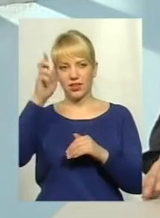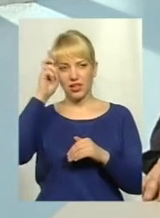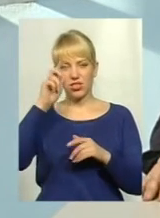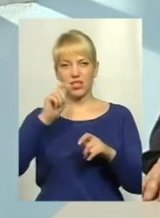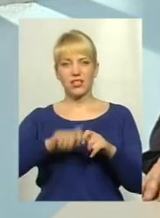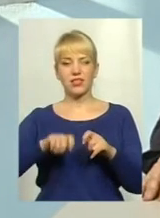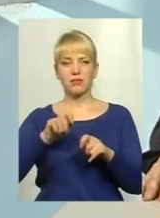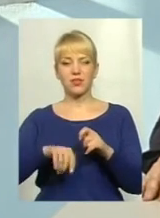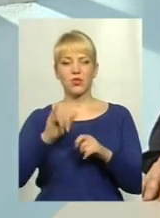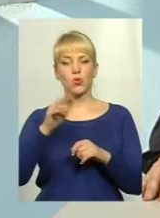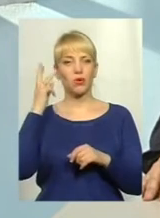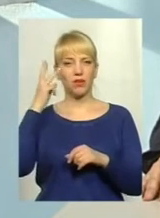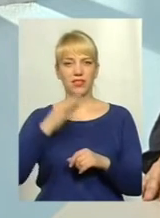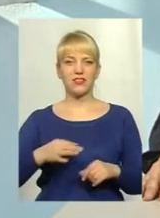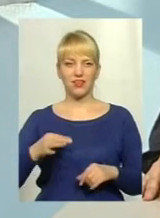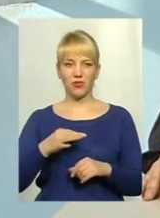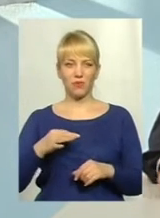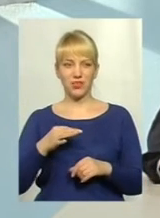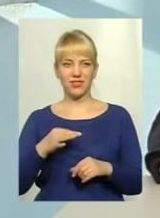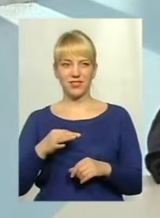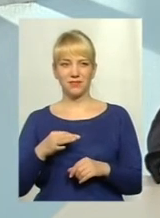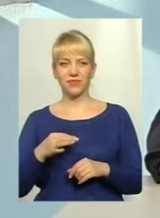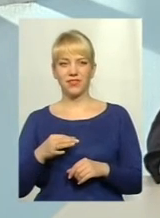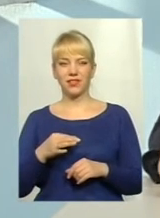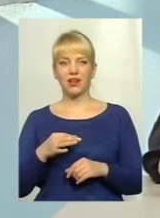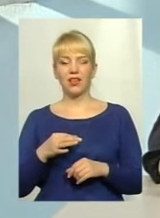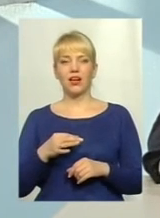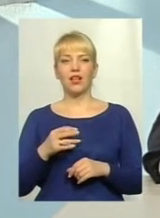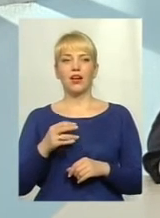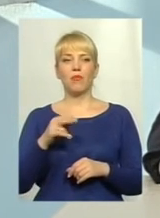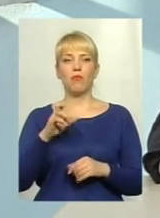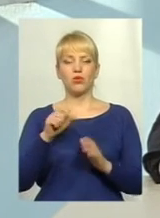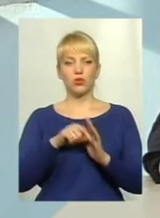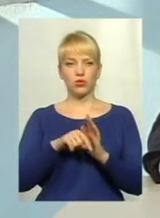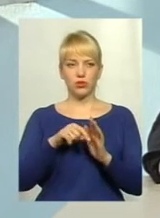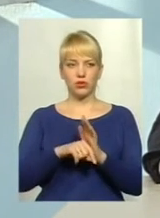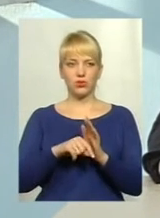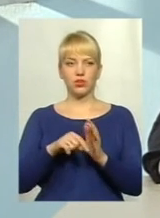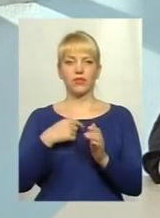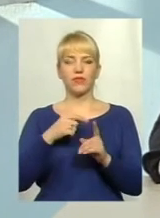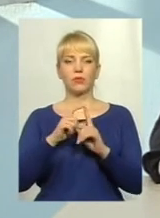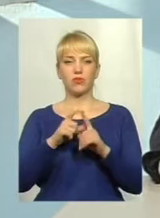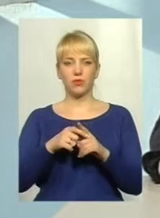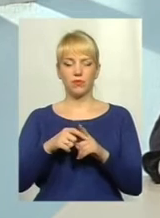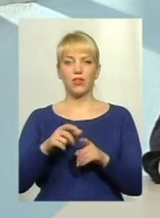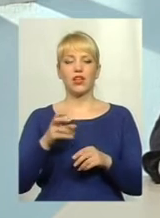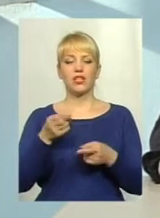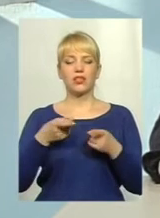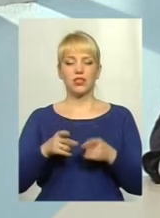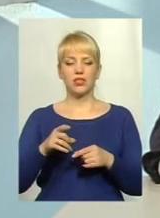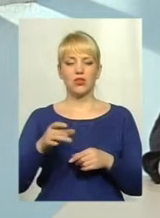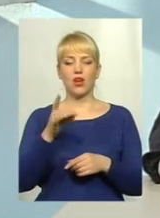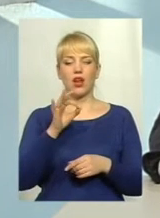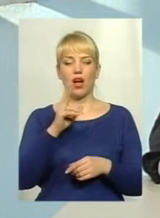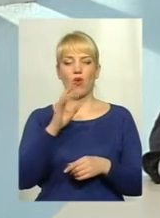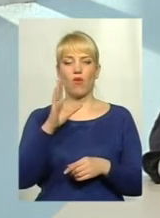інспекції у Хмельницькій області. Поки що начальник відділу. Але, по суті, питання відповів наступне, що дійсно, в мікрорайоні Ракове